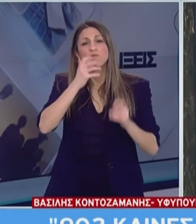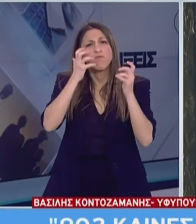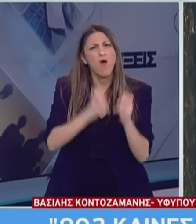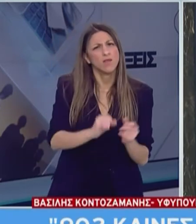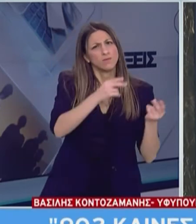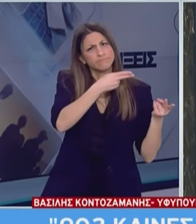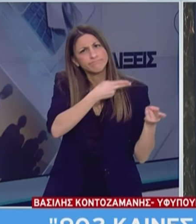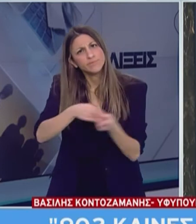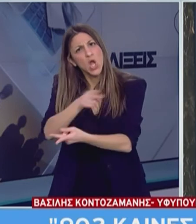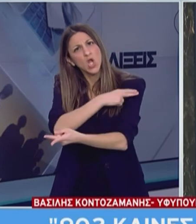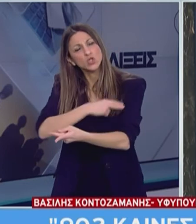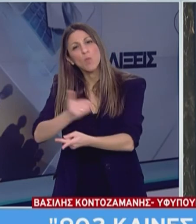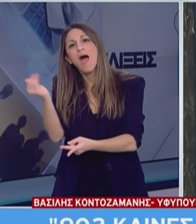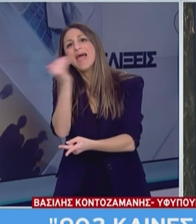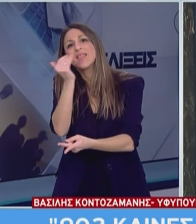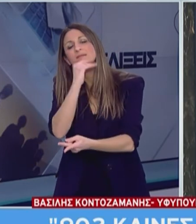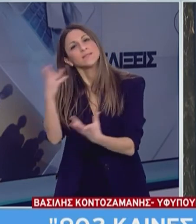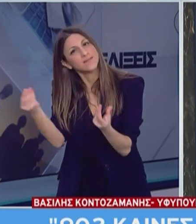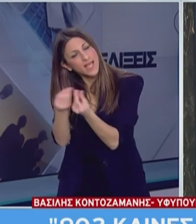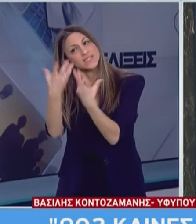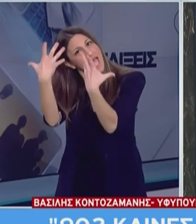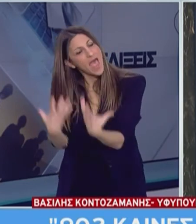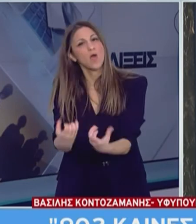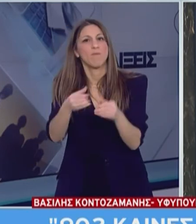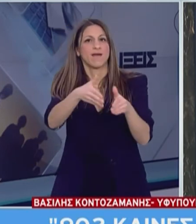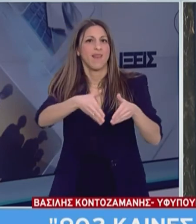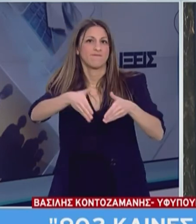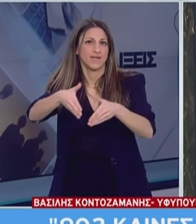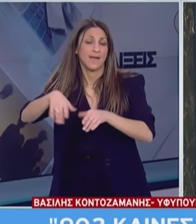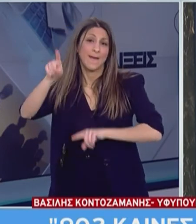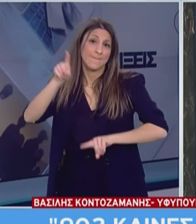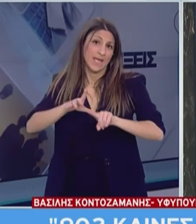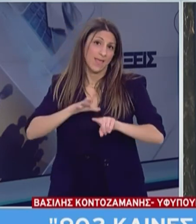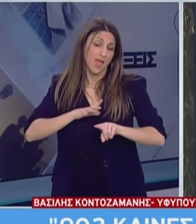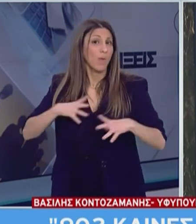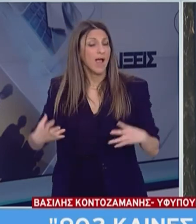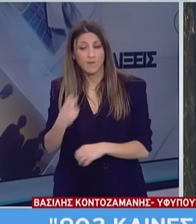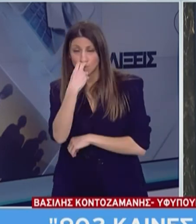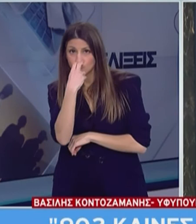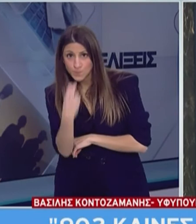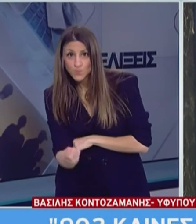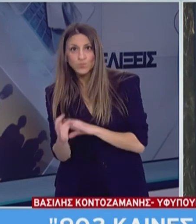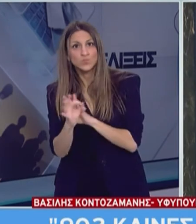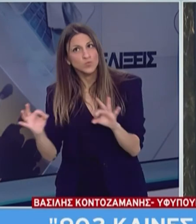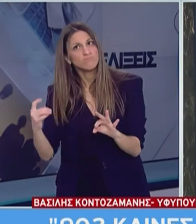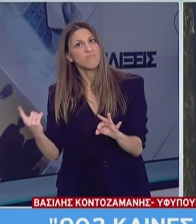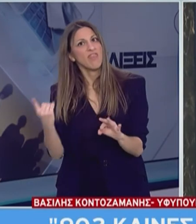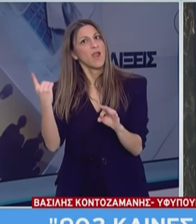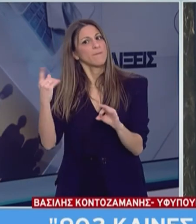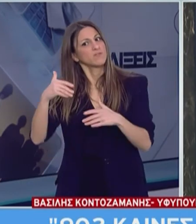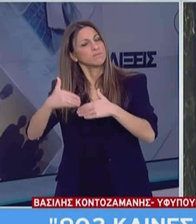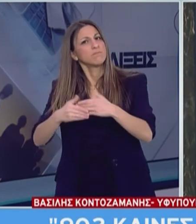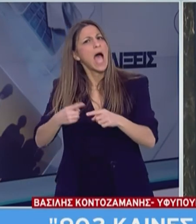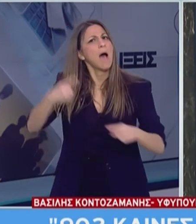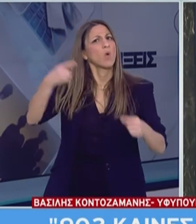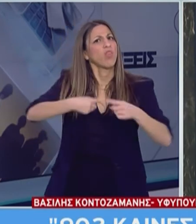εντατικής θεραπείας είναι σε μονάδα εντατικής θεραπείας. Κάποιοι συμπολίτες μας αποσολυνώνονται, κάποιοι εξέρχονται των